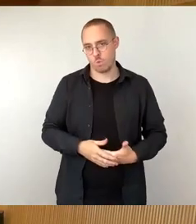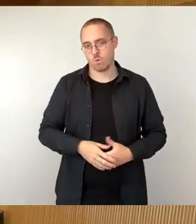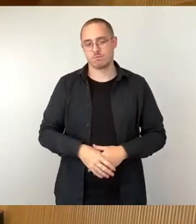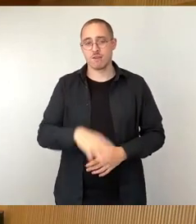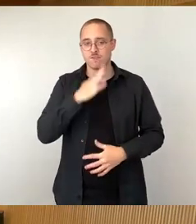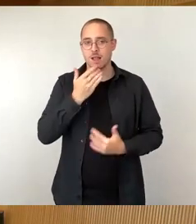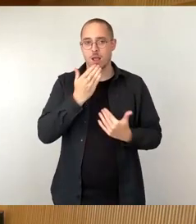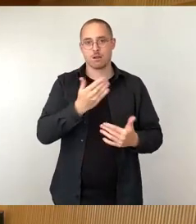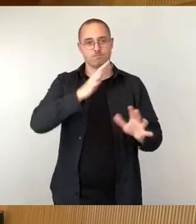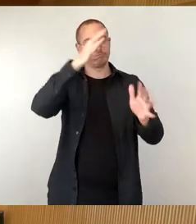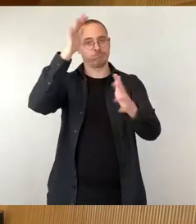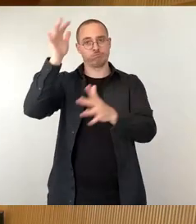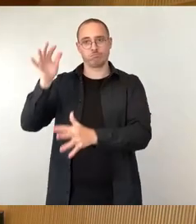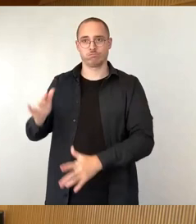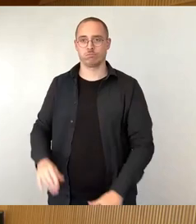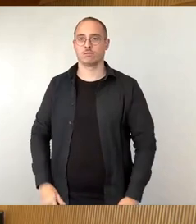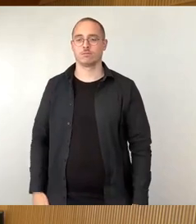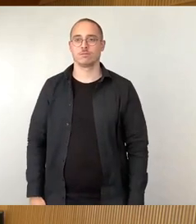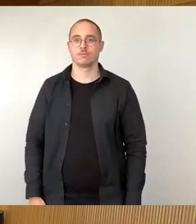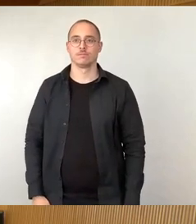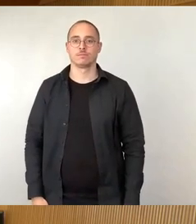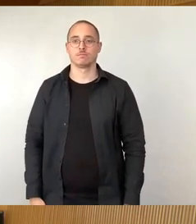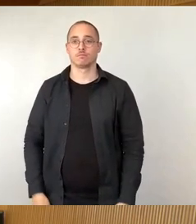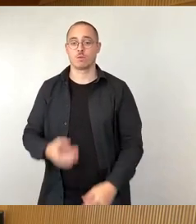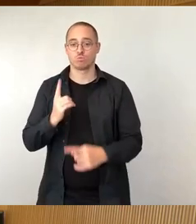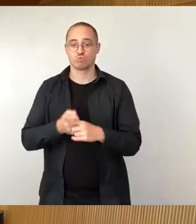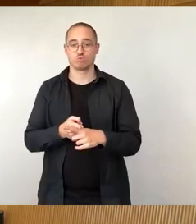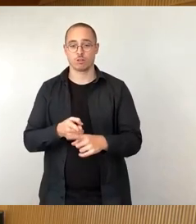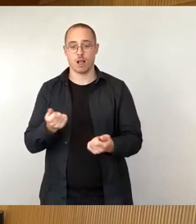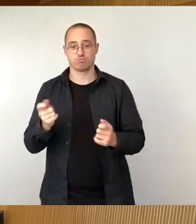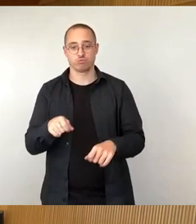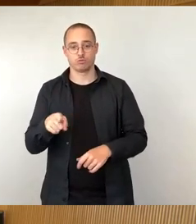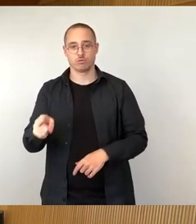Und zum Abschluss der Fraktionsrunde die CDU-Fraktion, Herr Lehmann.